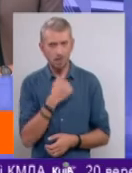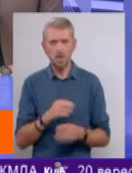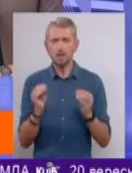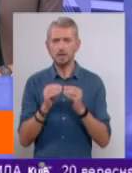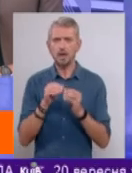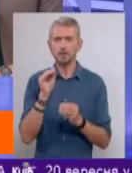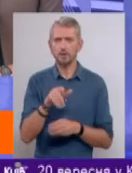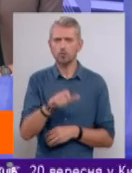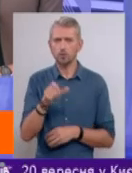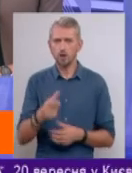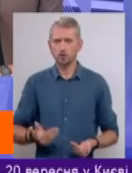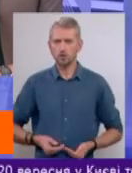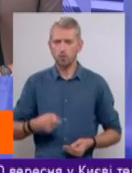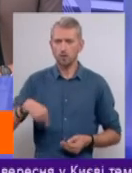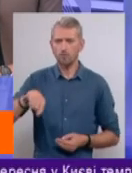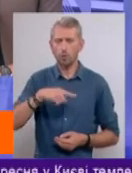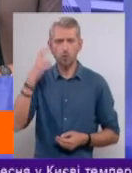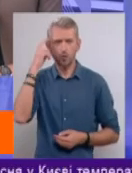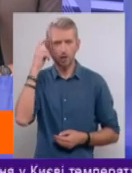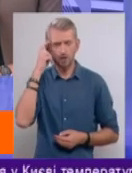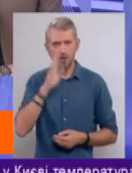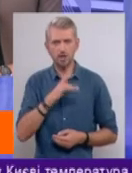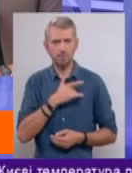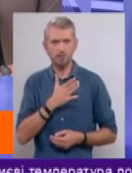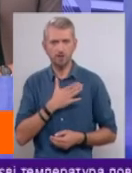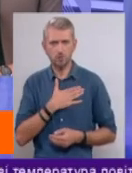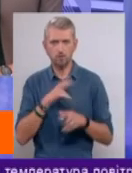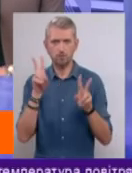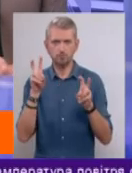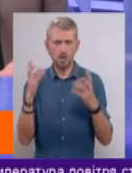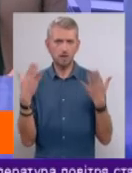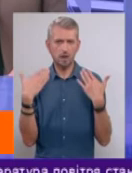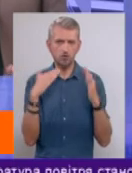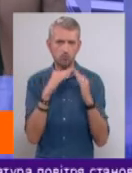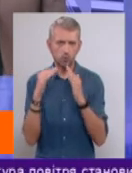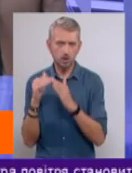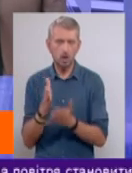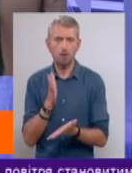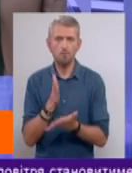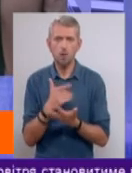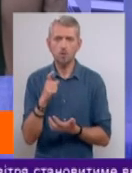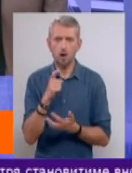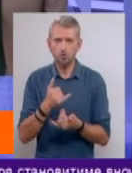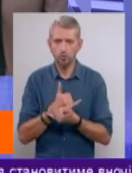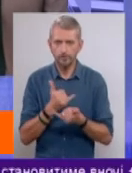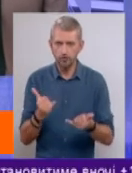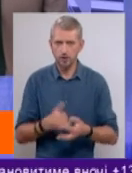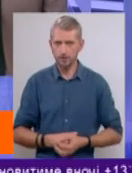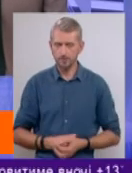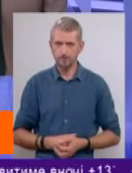тисяч людей живуть навколо Києва в неправатизованних так званих дачних будинках, маючи газопостачання.